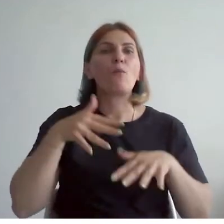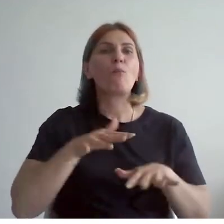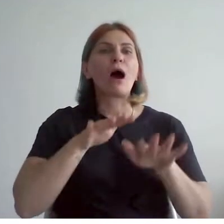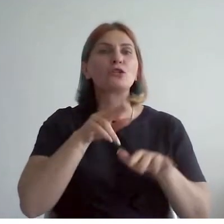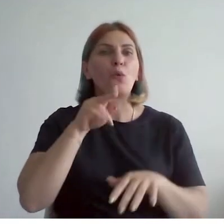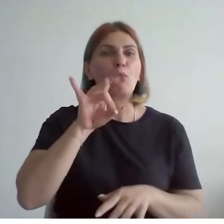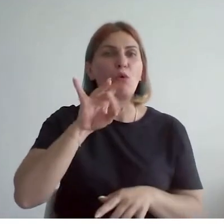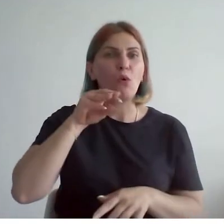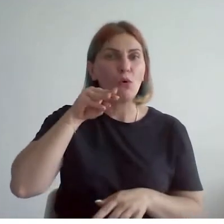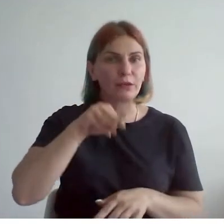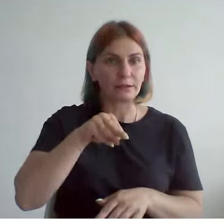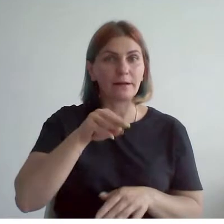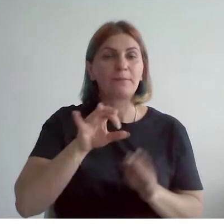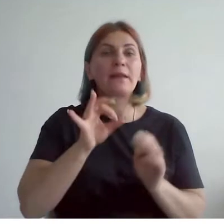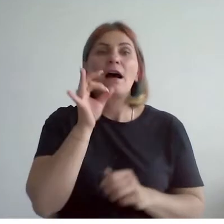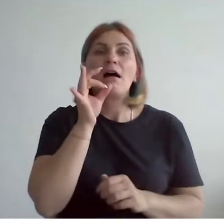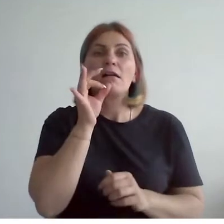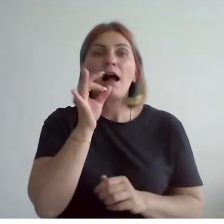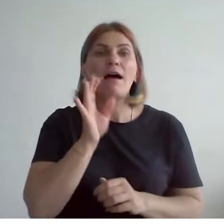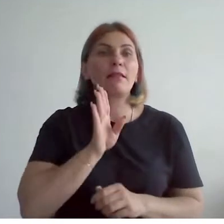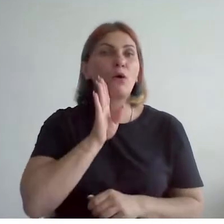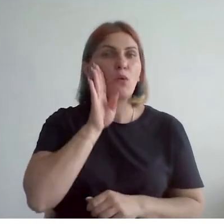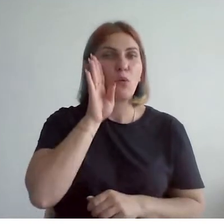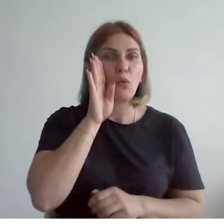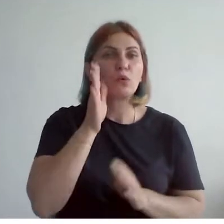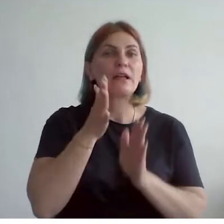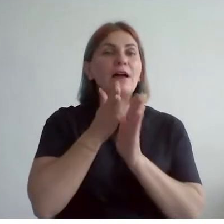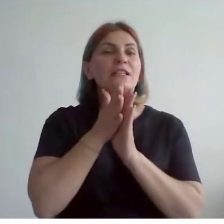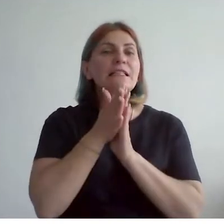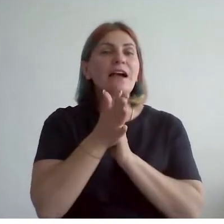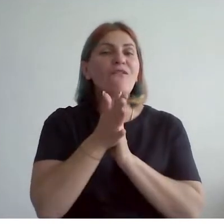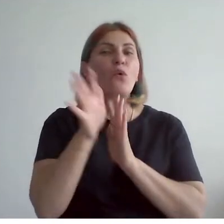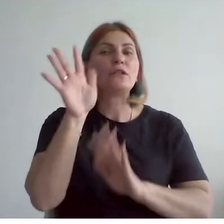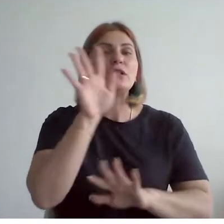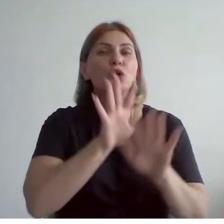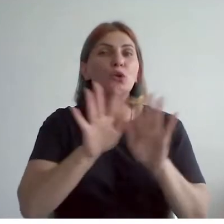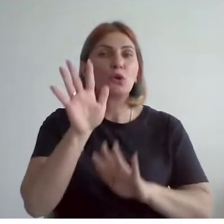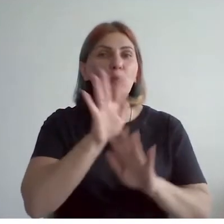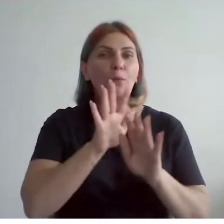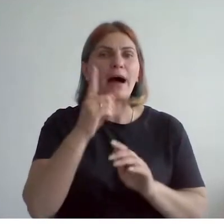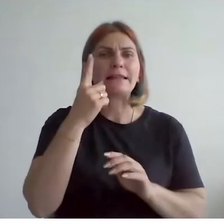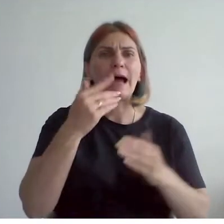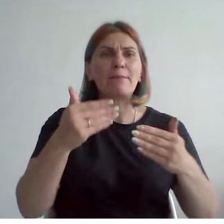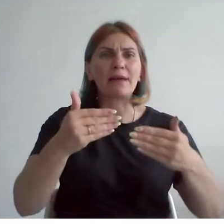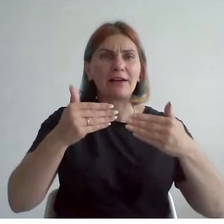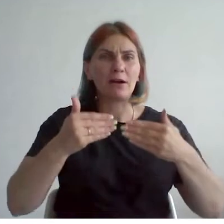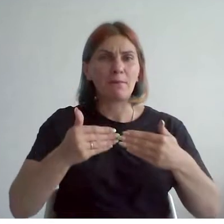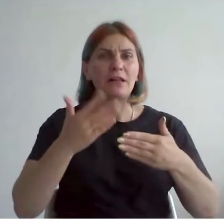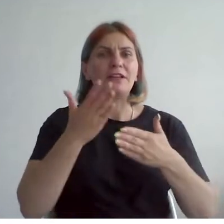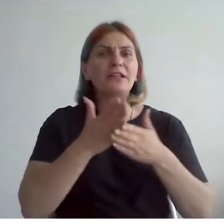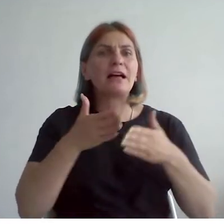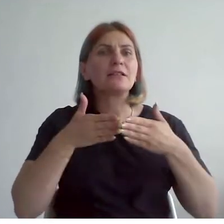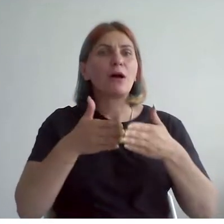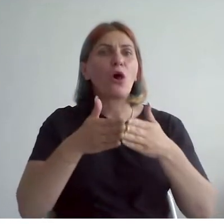Раннее утро, сквозь туманную дымку тумана, на первый план выплывает несколько лодок с